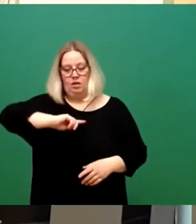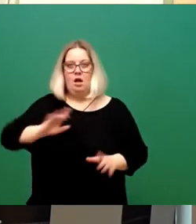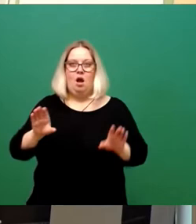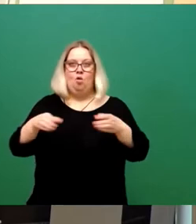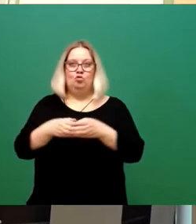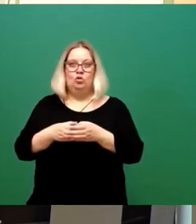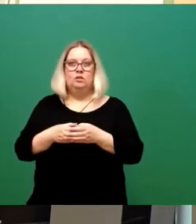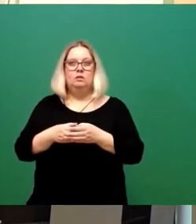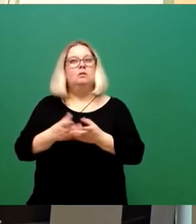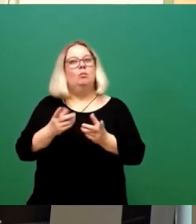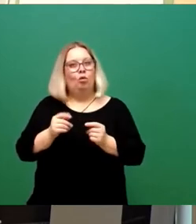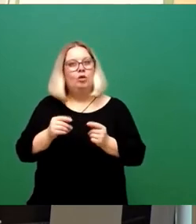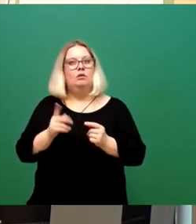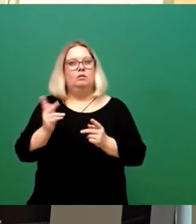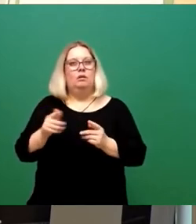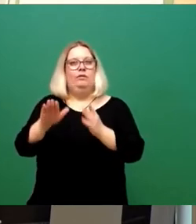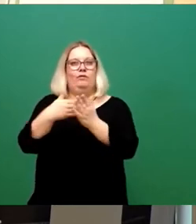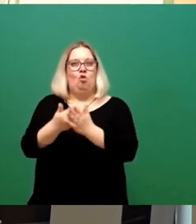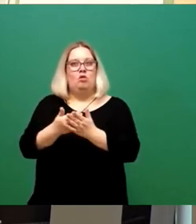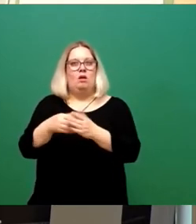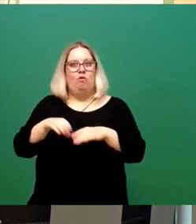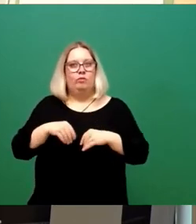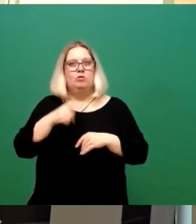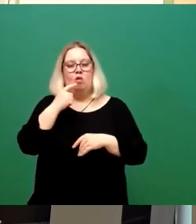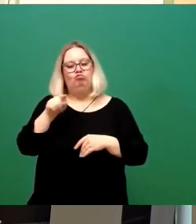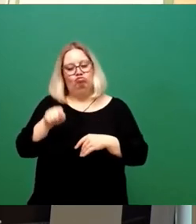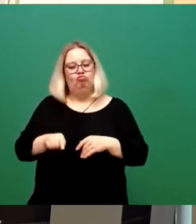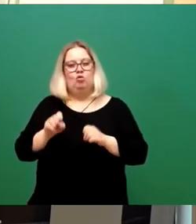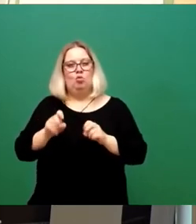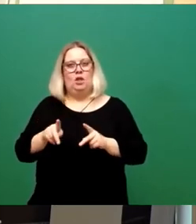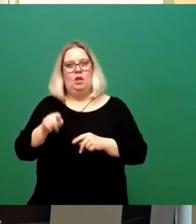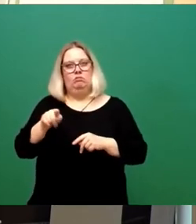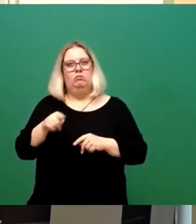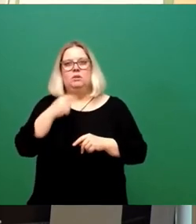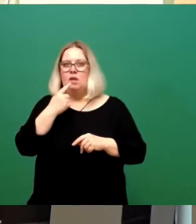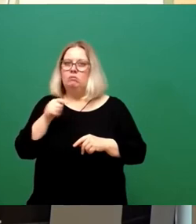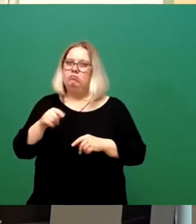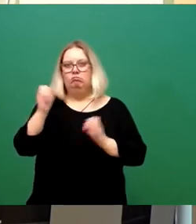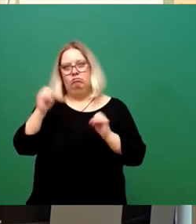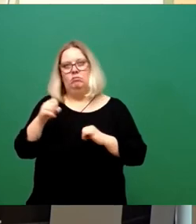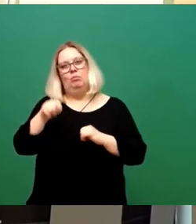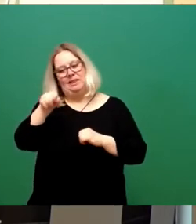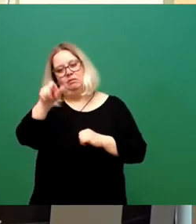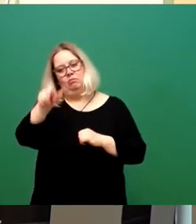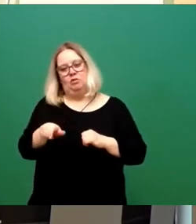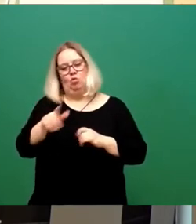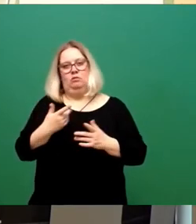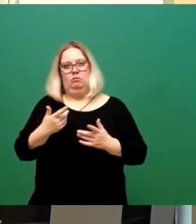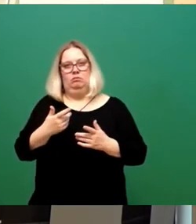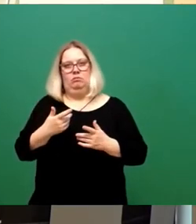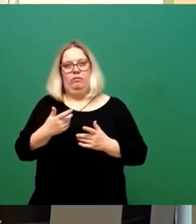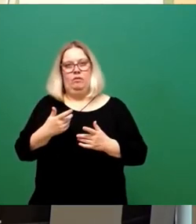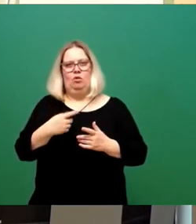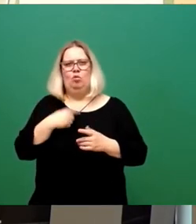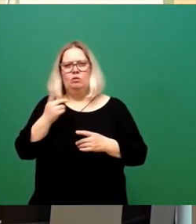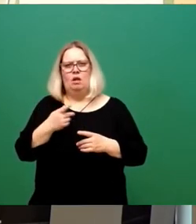hat praktisch einen Vorschlag aufgegriffen und gesagt, ja okay, wir erklären unser Einvernehmen mit diesem Vorschlag. Und dann stellt sich der